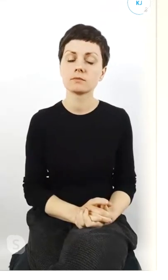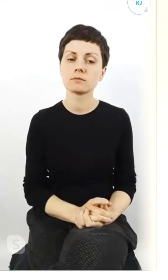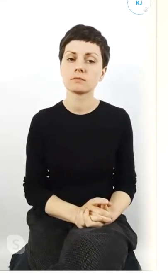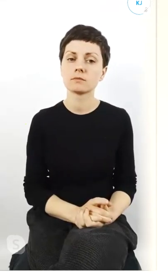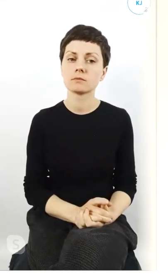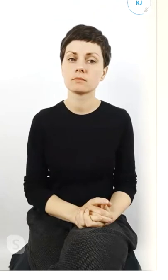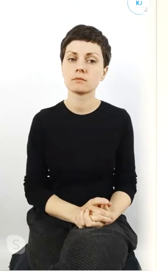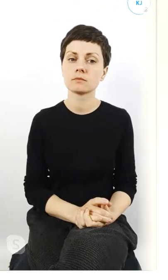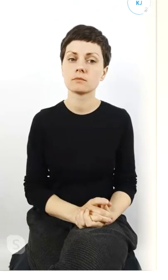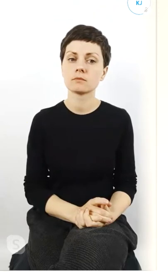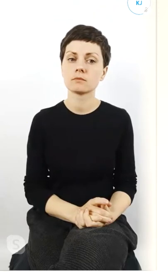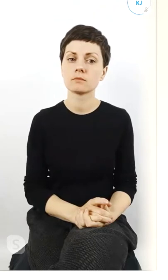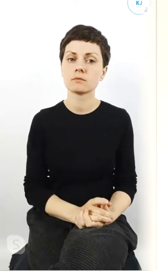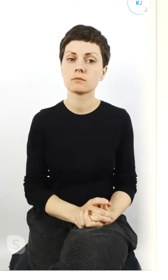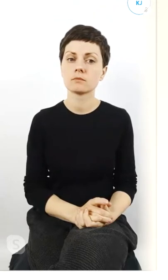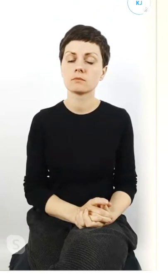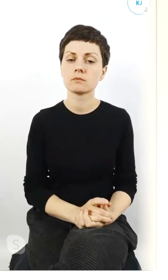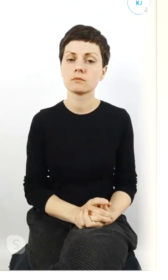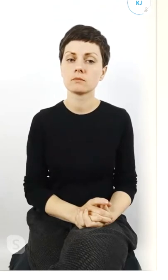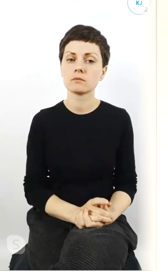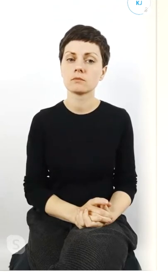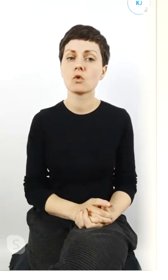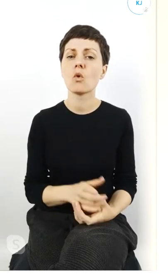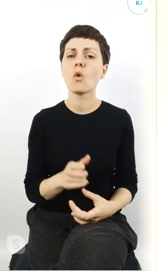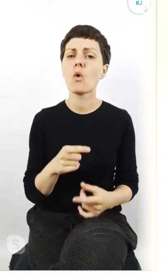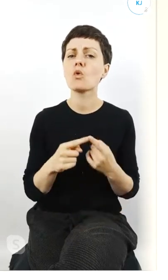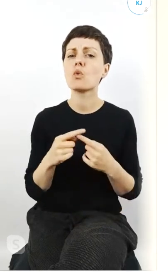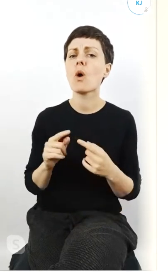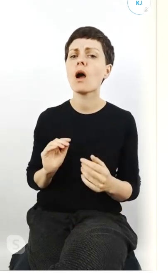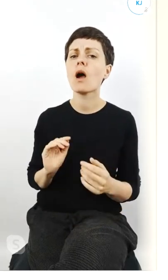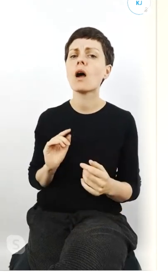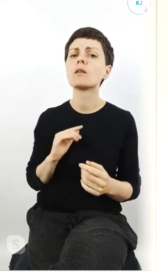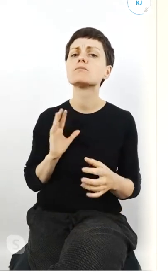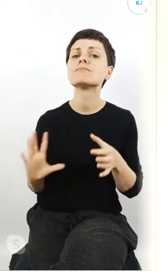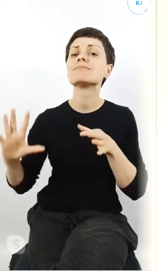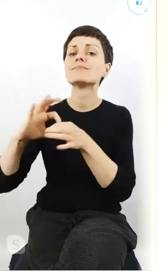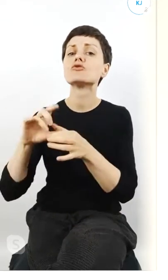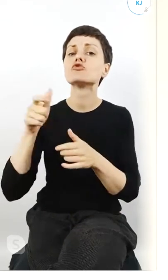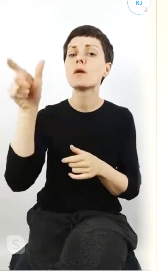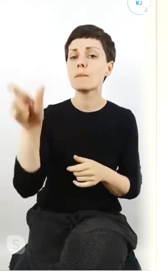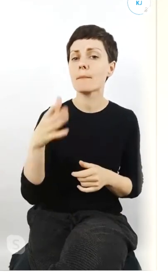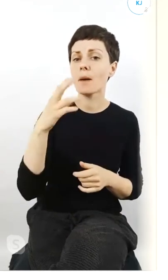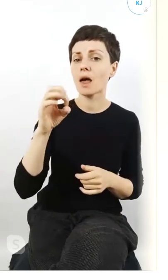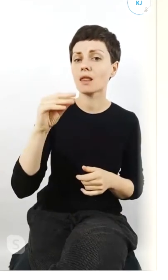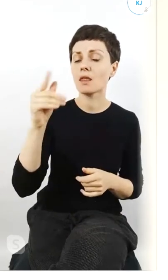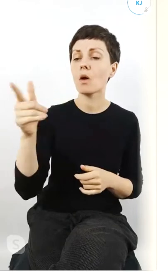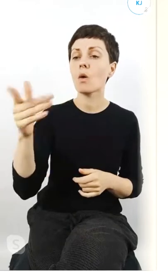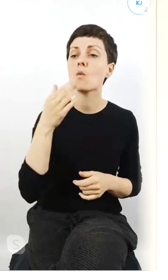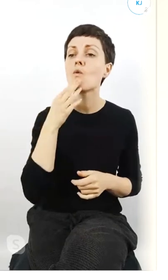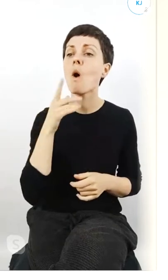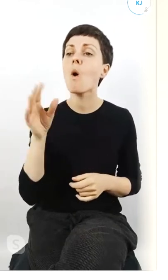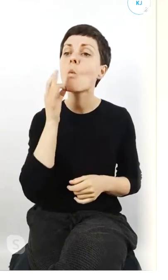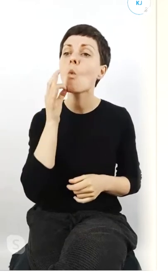To też troszkę w kontekście tego, co ty Bartek mówiłeś, Młodzieżowa Rada Miasta Lublin.